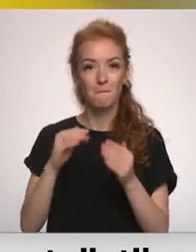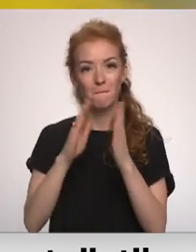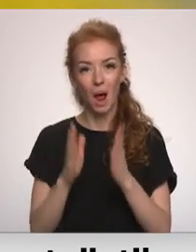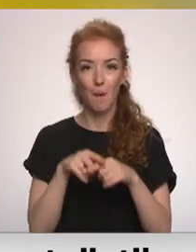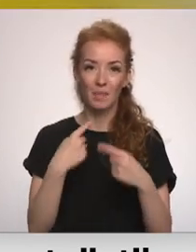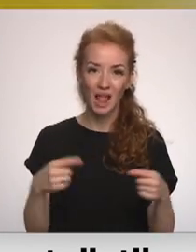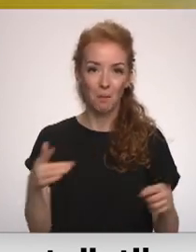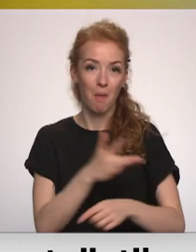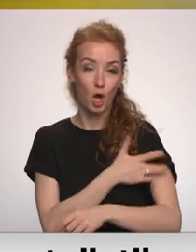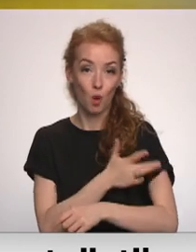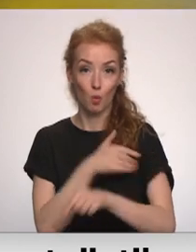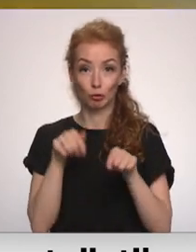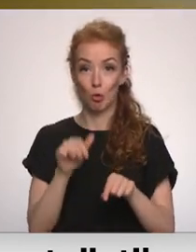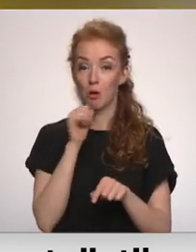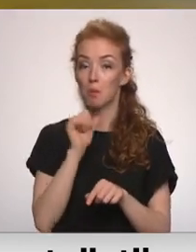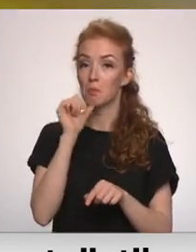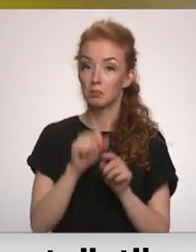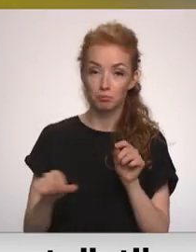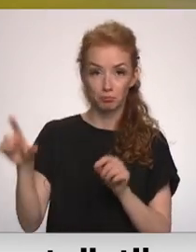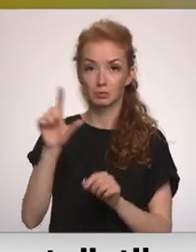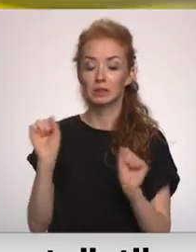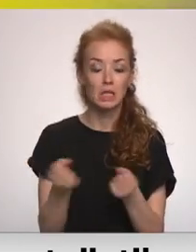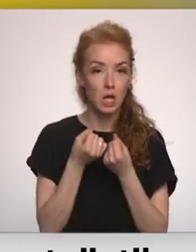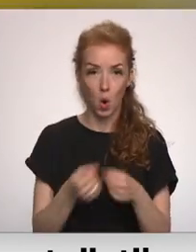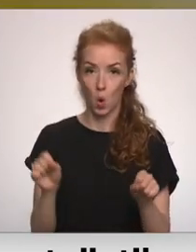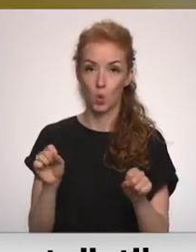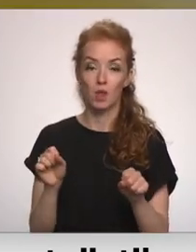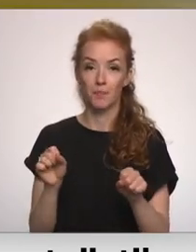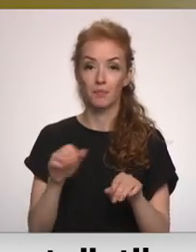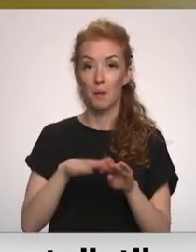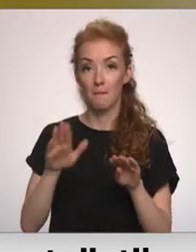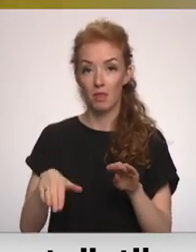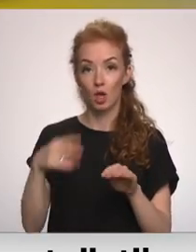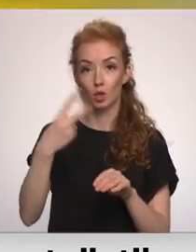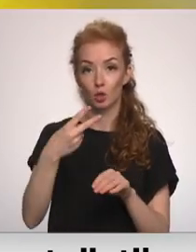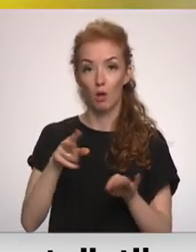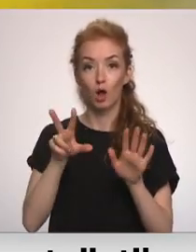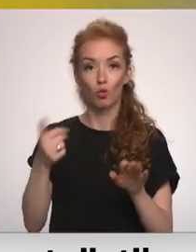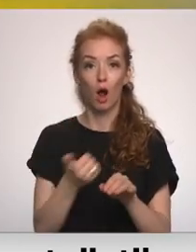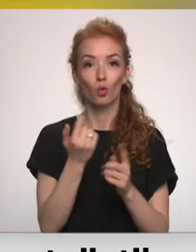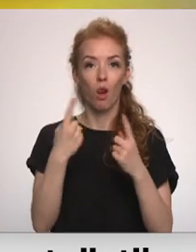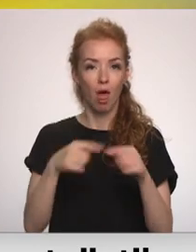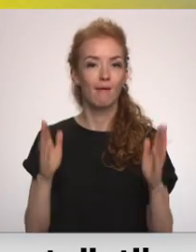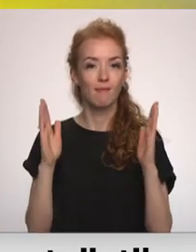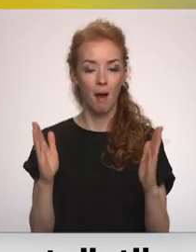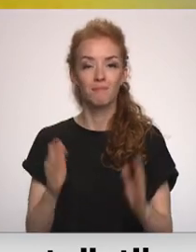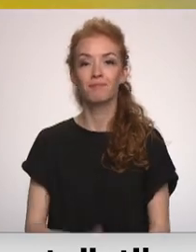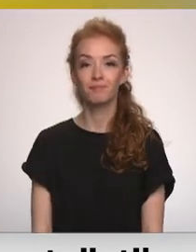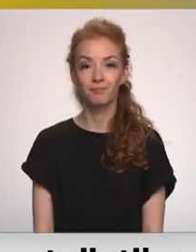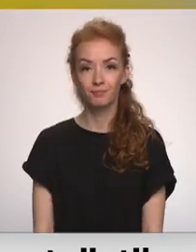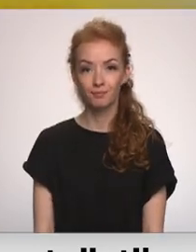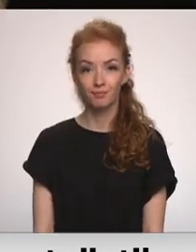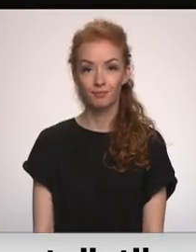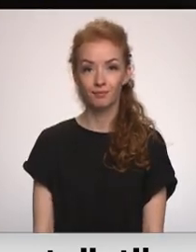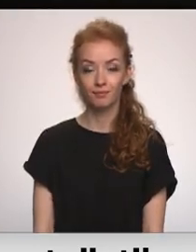pakalpojumiem šogad mājā sasniedzis straujāko kāpumu mēnešu laikā pēdējos 28. gados. Turpina Madara līcīte.